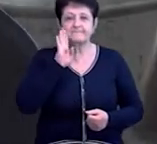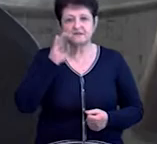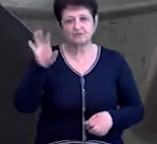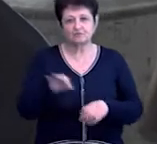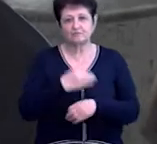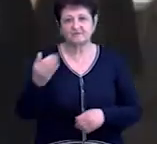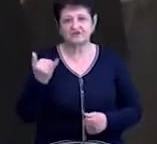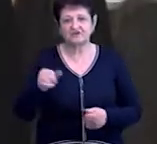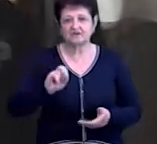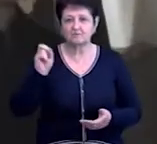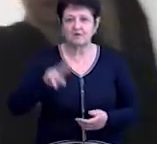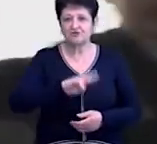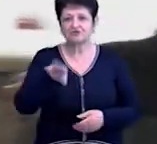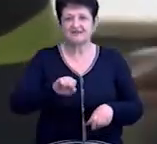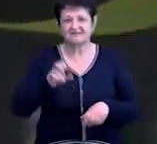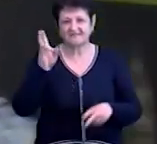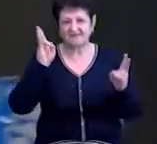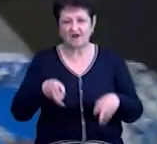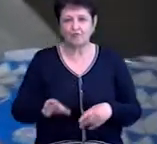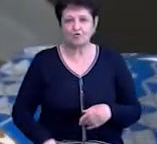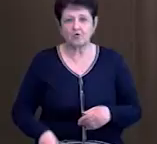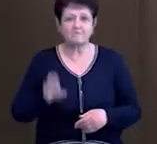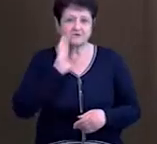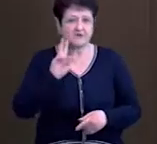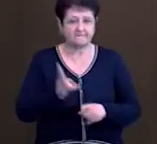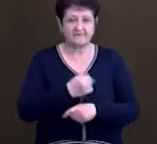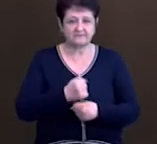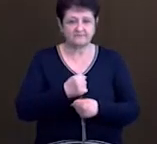Він зараз на лікарняному через травму ноги, вона без роботи.